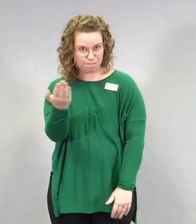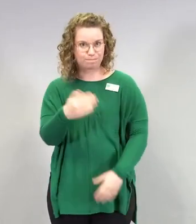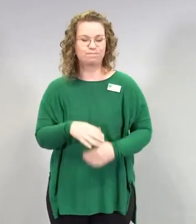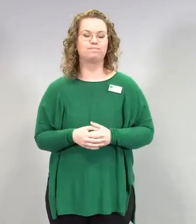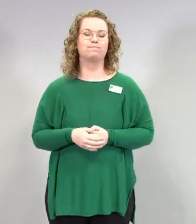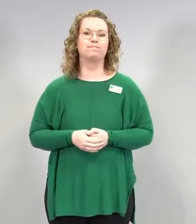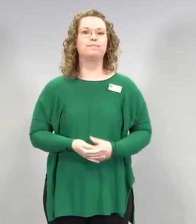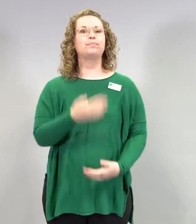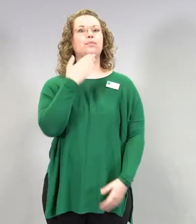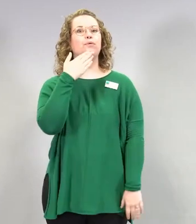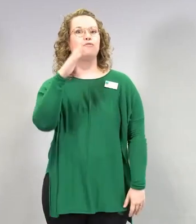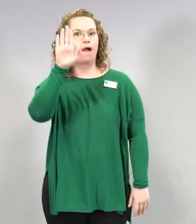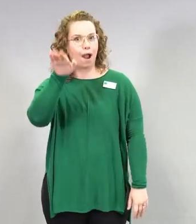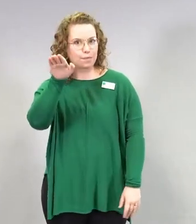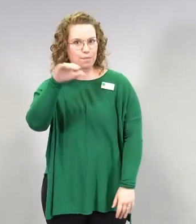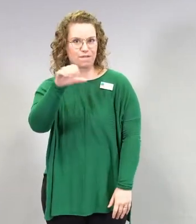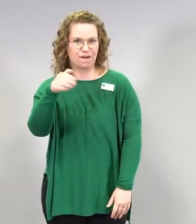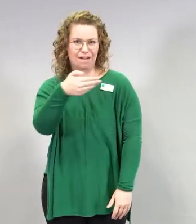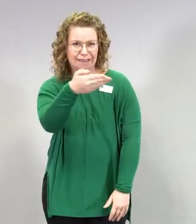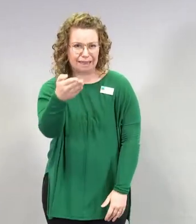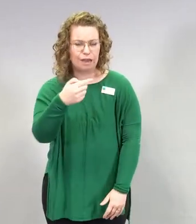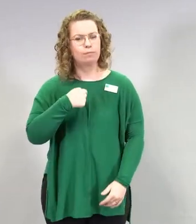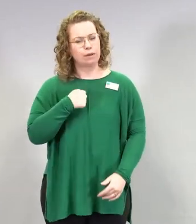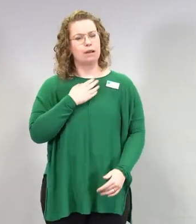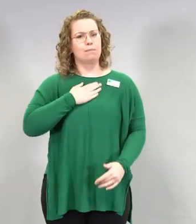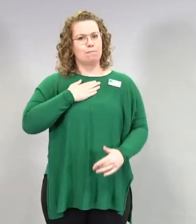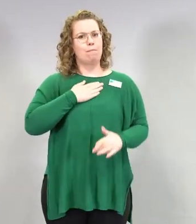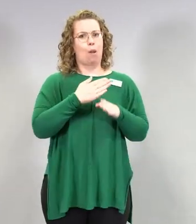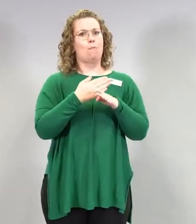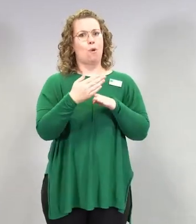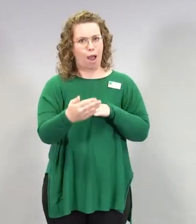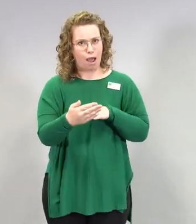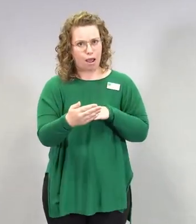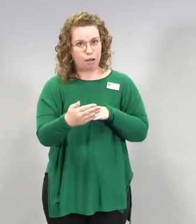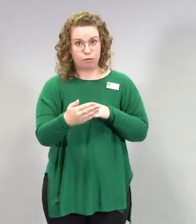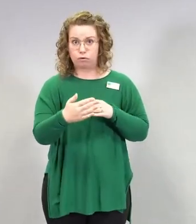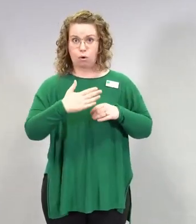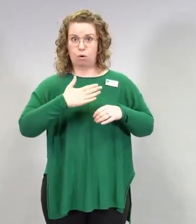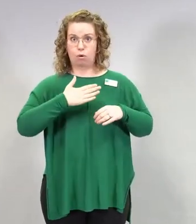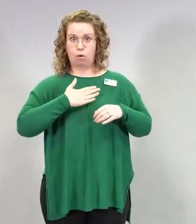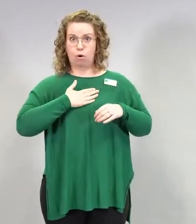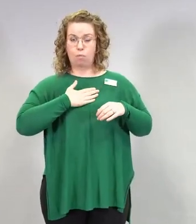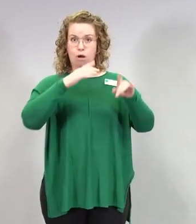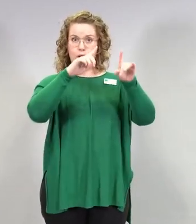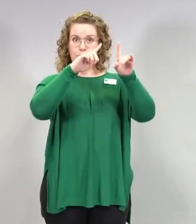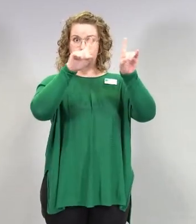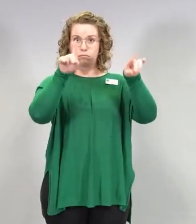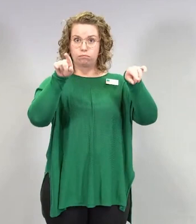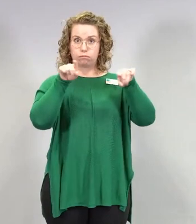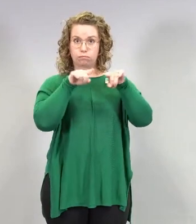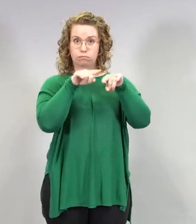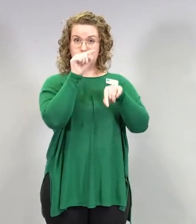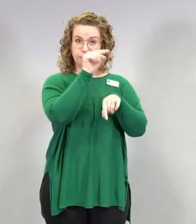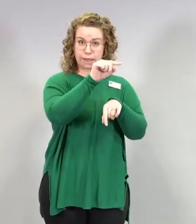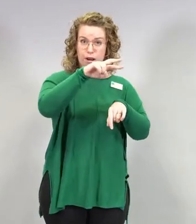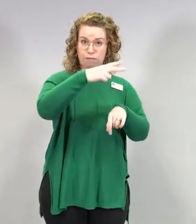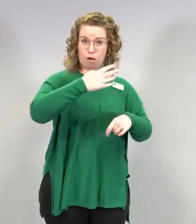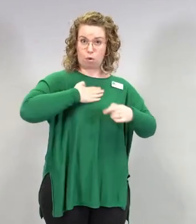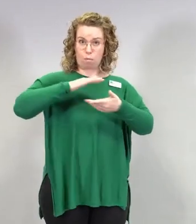Hyvää iltapäivää kaikille ja pahoittelen tuon myöhässä. Onko minun slaidini siellä teillä vai näytänkö niitä tästä omasta?